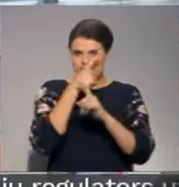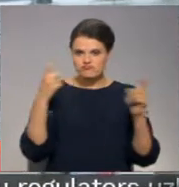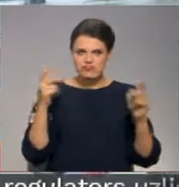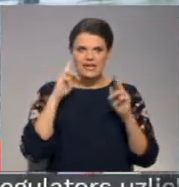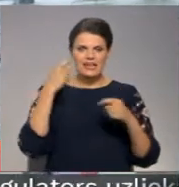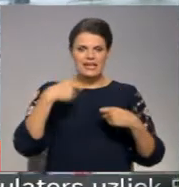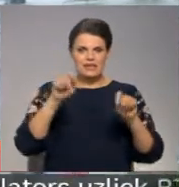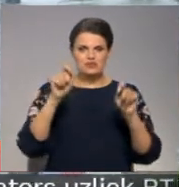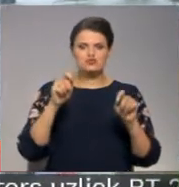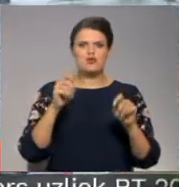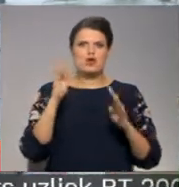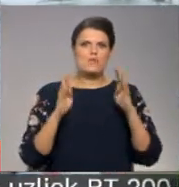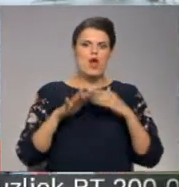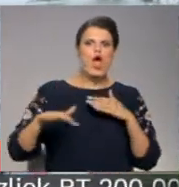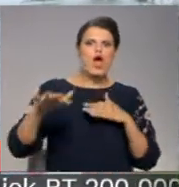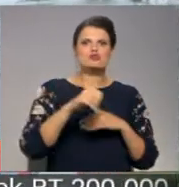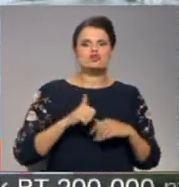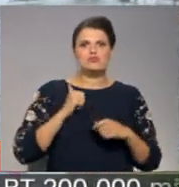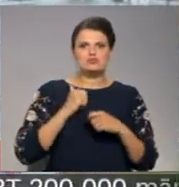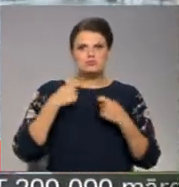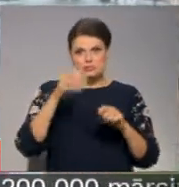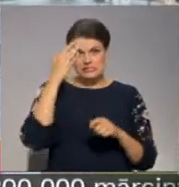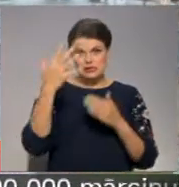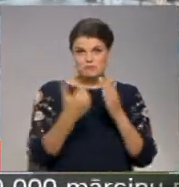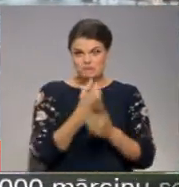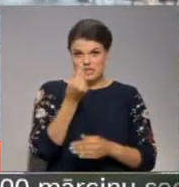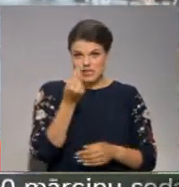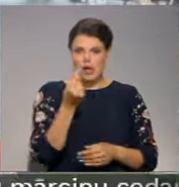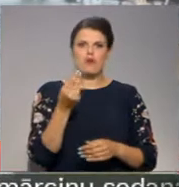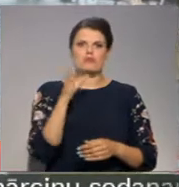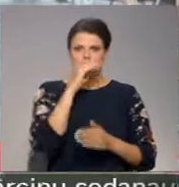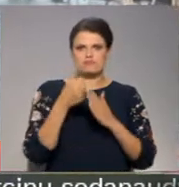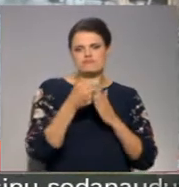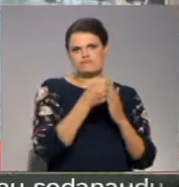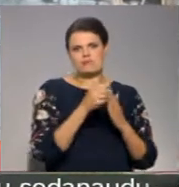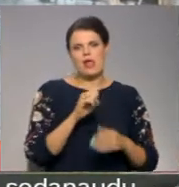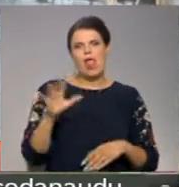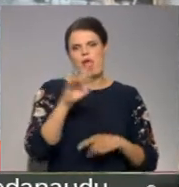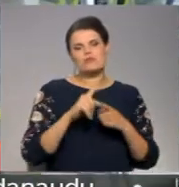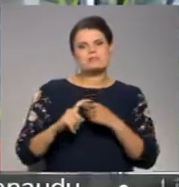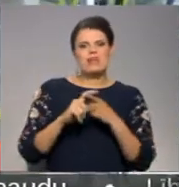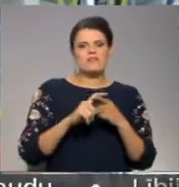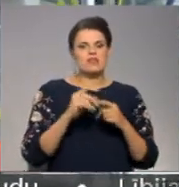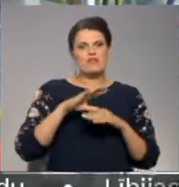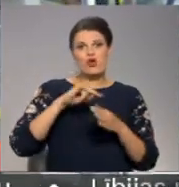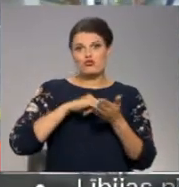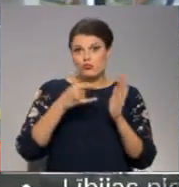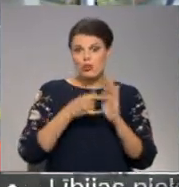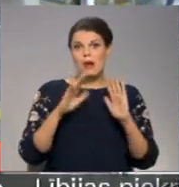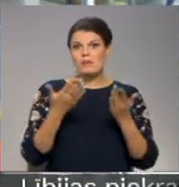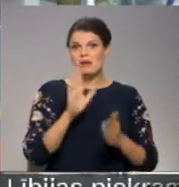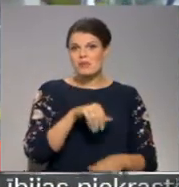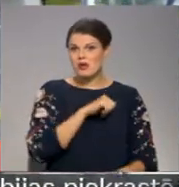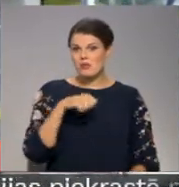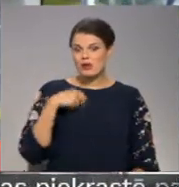izsoli tai piederošam mēža īpašumam un cer ar iegūto naudu finansēt Eiropas Savīnības fonda projektus. Taču par pašu